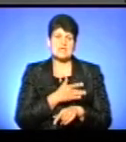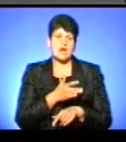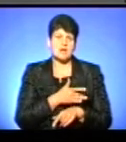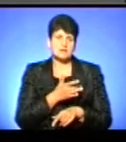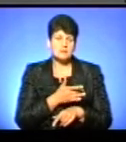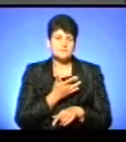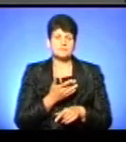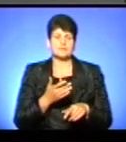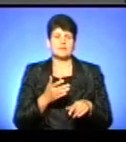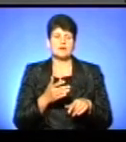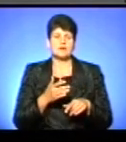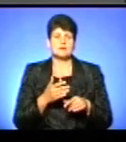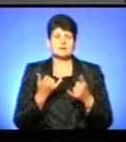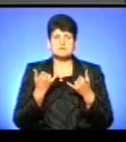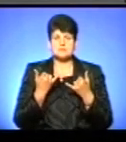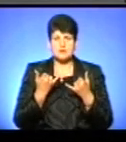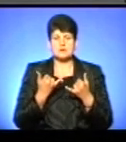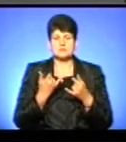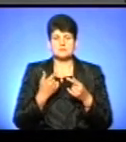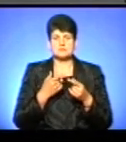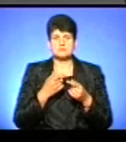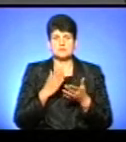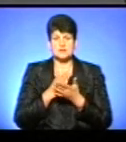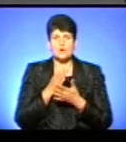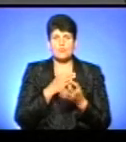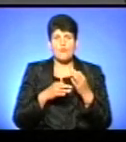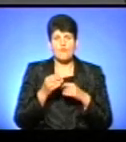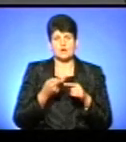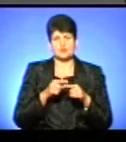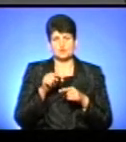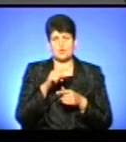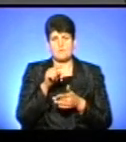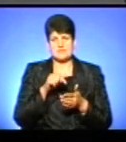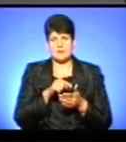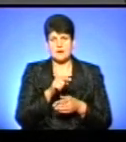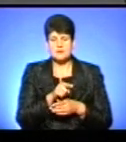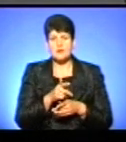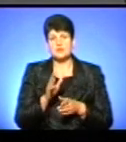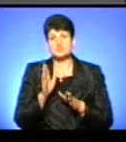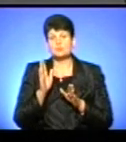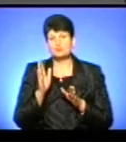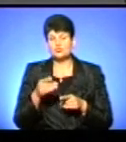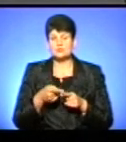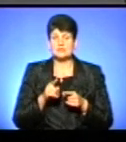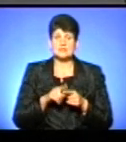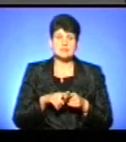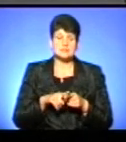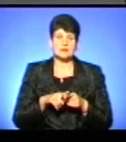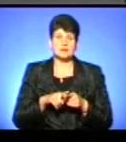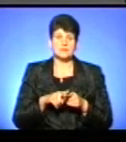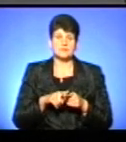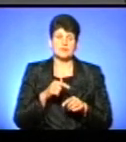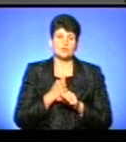зараз проходить обговорення з цього питання і питання, чи буде це в компетенції, власне,